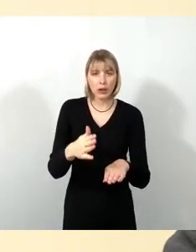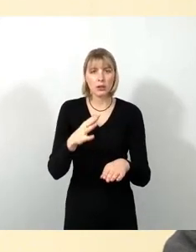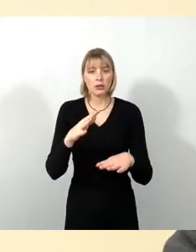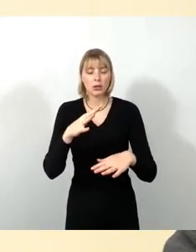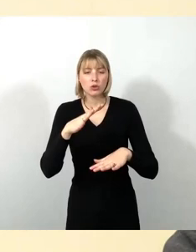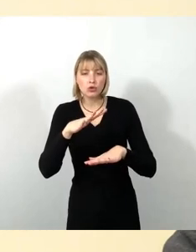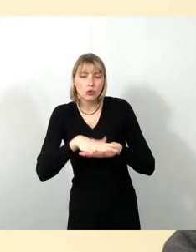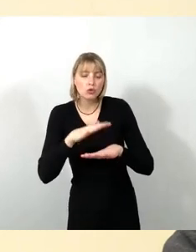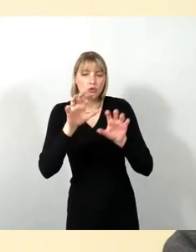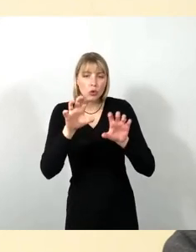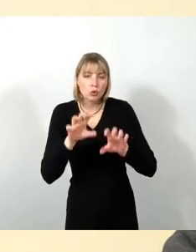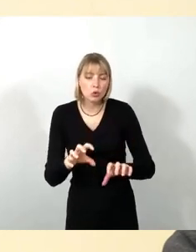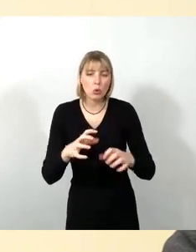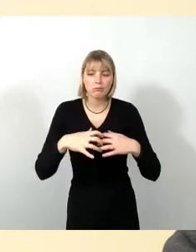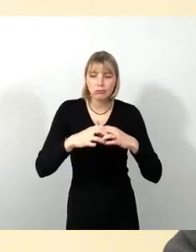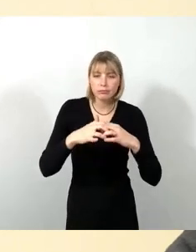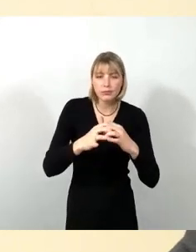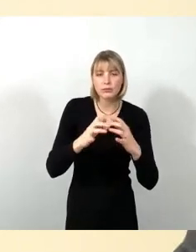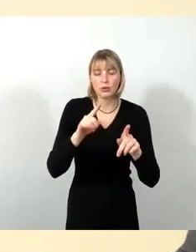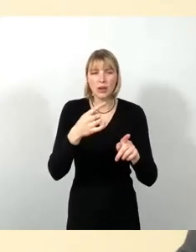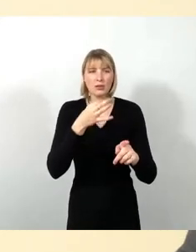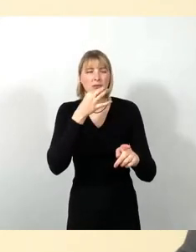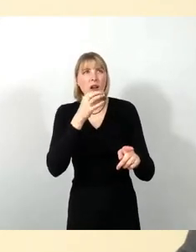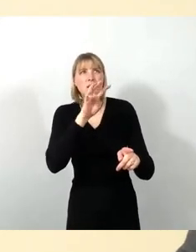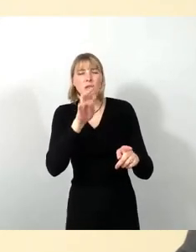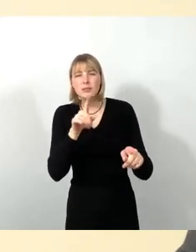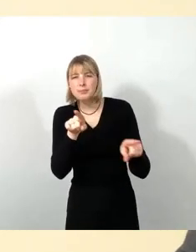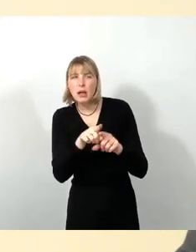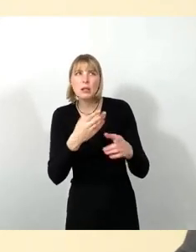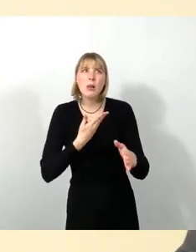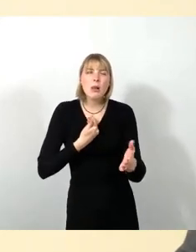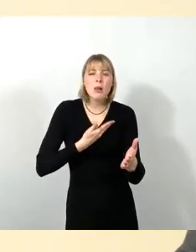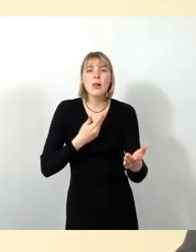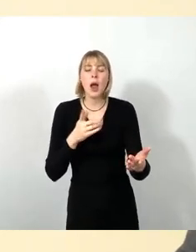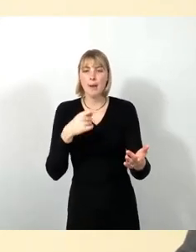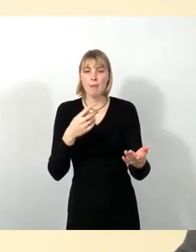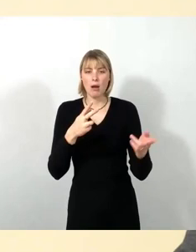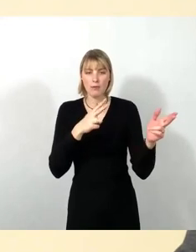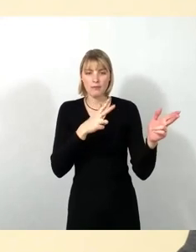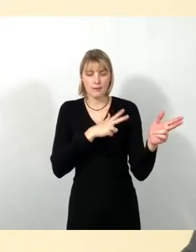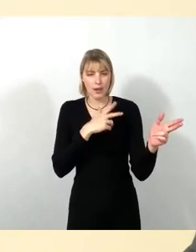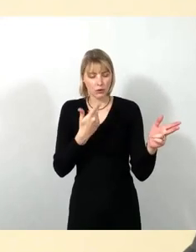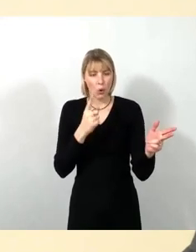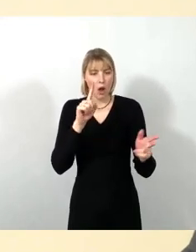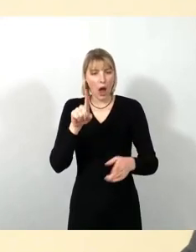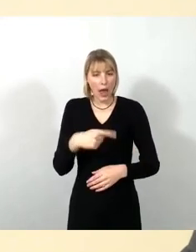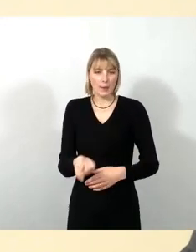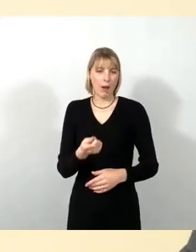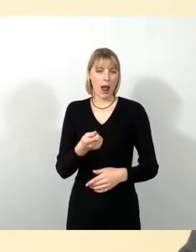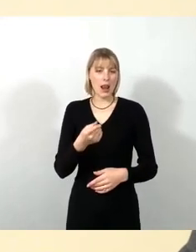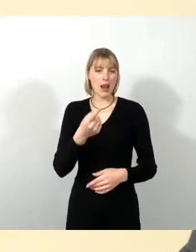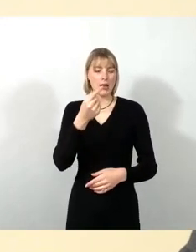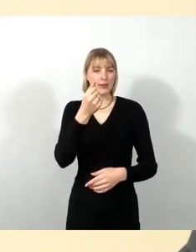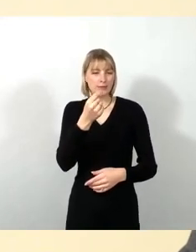Nachbarschaftszentren in Frage stellt und nicht fortführt und andererseits mit einer einmaligen Finanzspritze diesen Musikschulen wirklich nicht